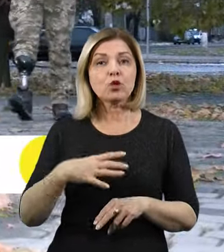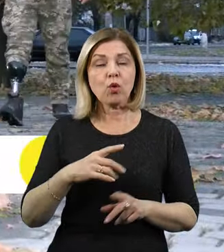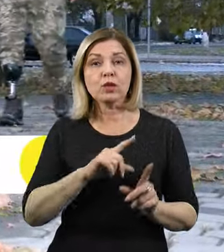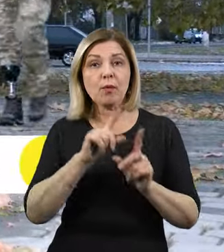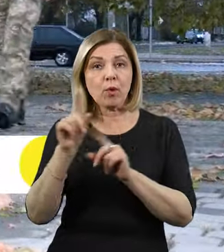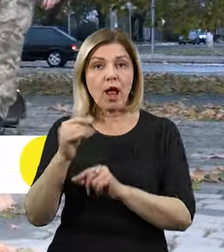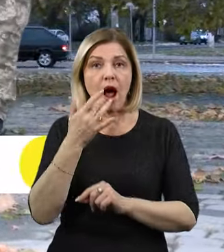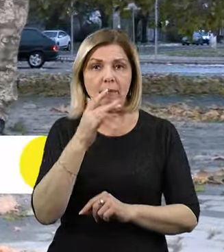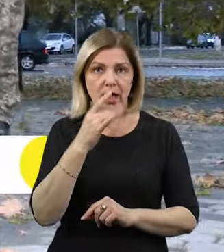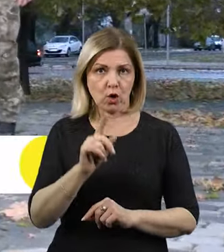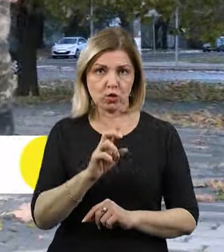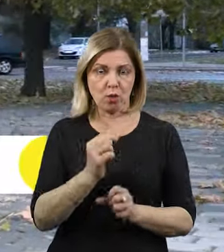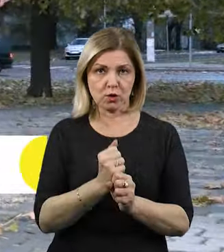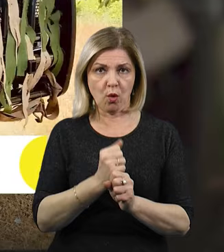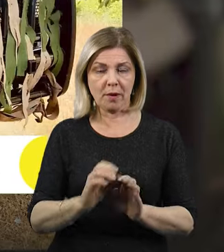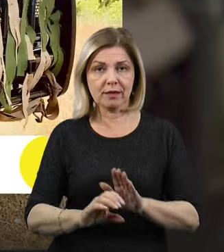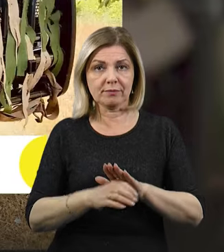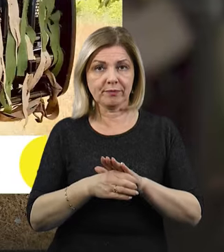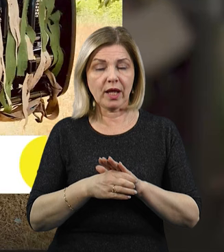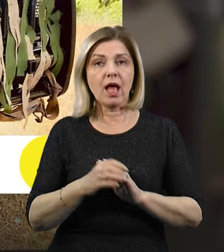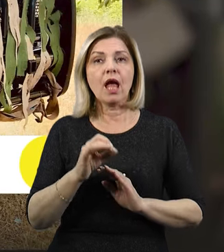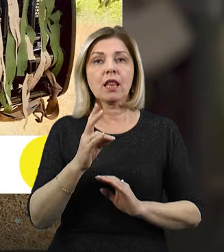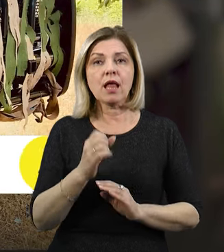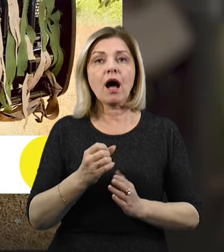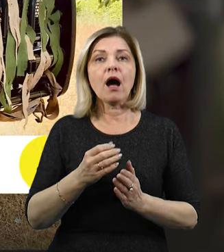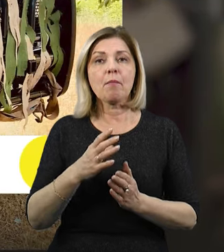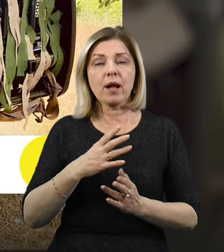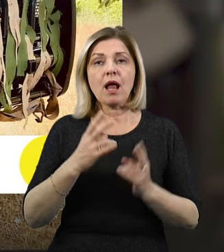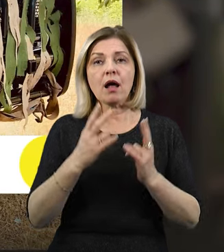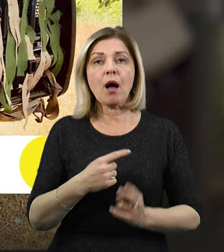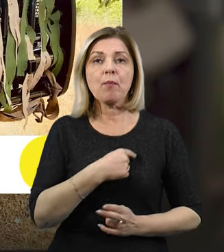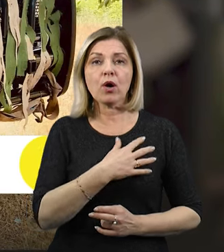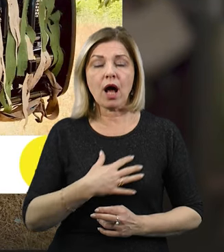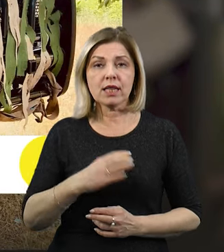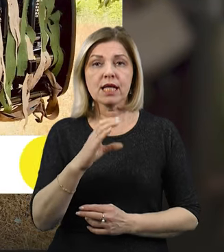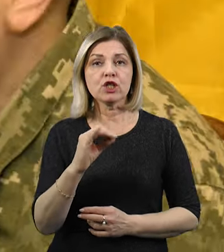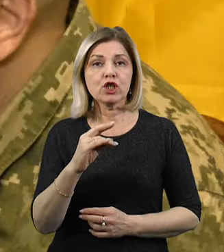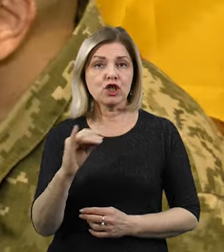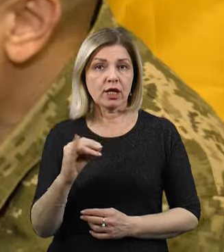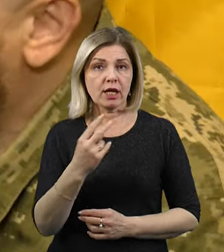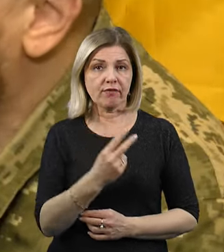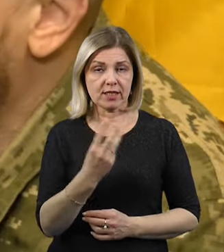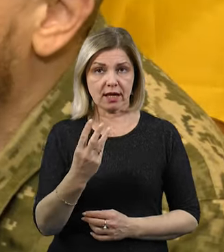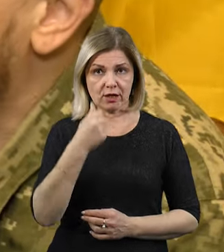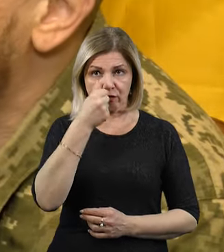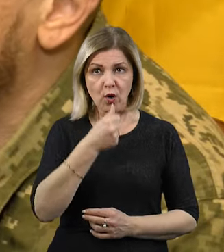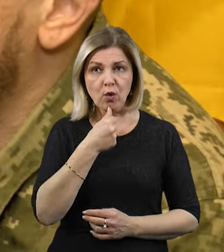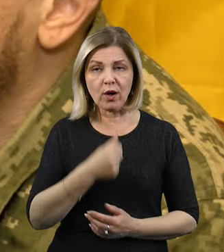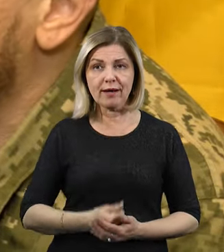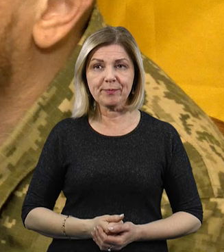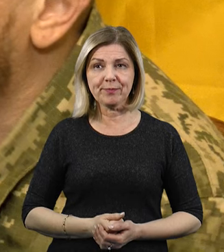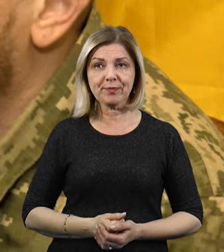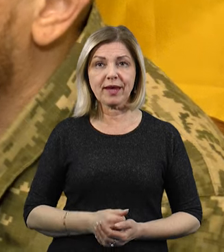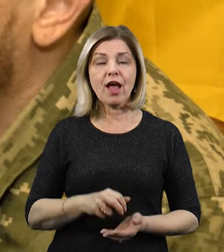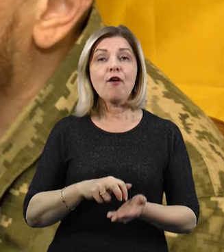Штатів Америки через отримане поранення на Херсонському напрямку в січні 2023-го. Відвігаємось ми, значить, групою